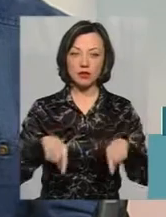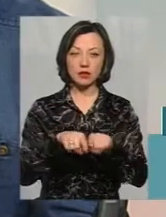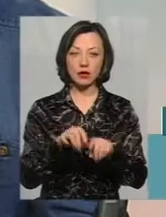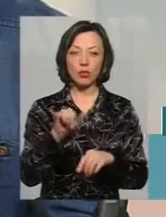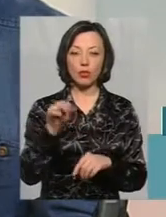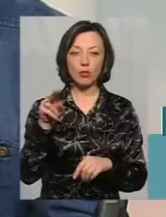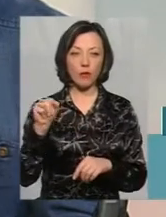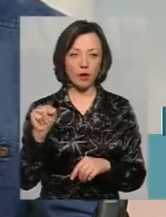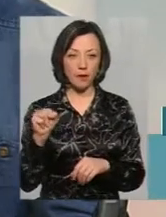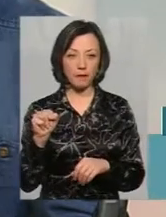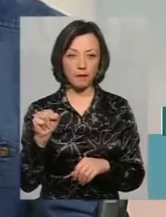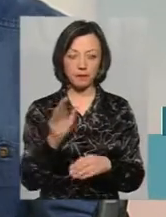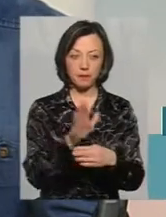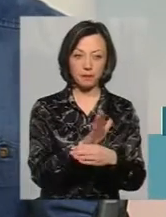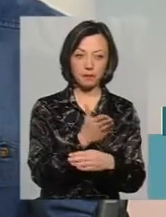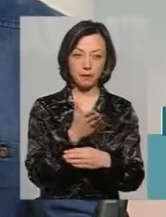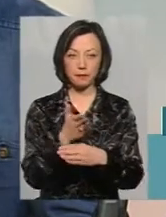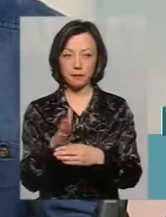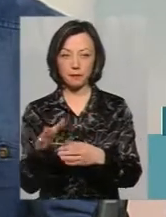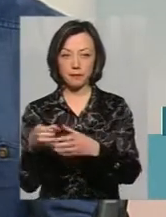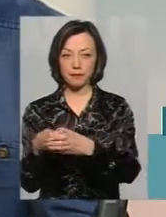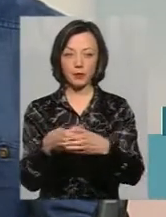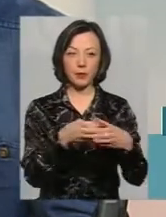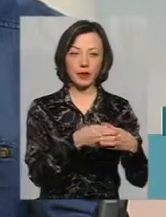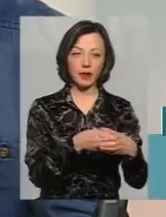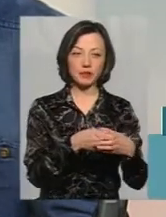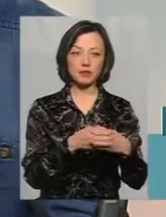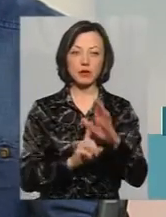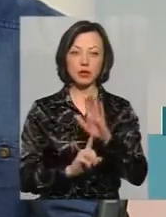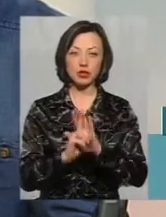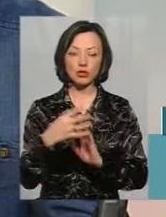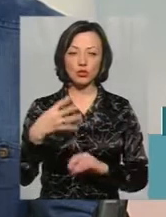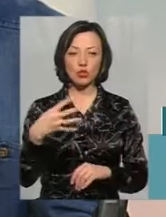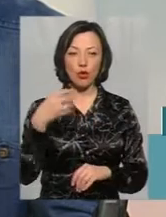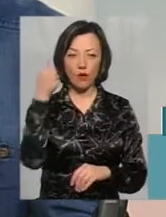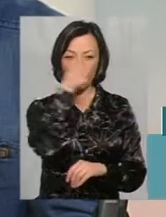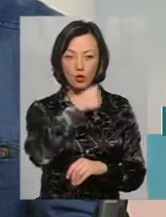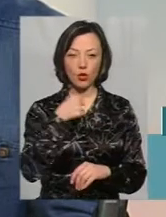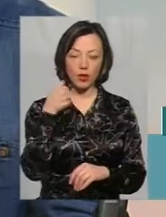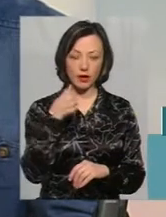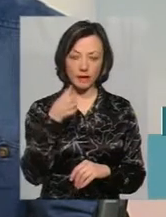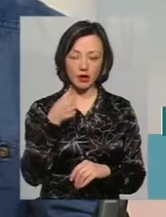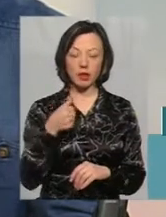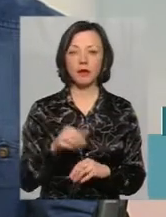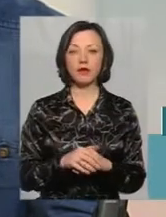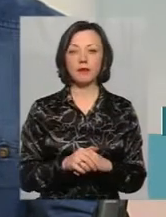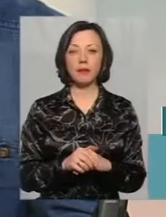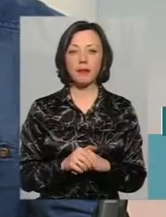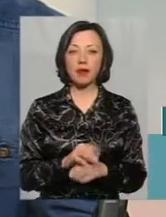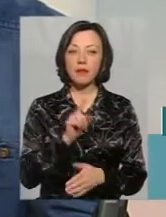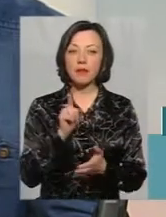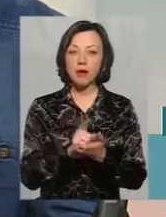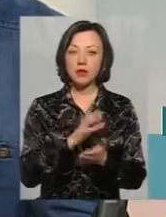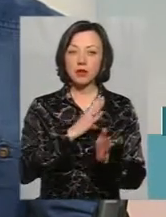українських націоналістів на початку 40-х років. Він мав бути